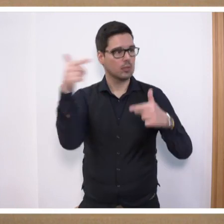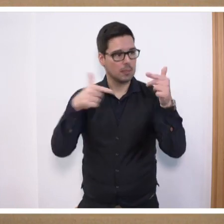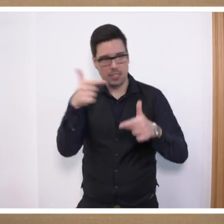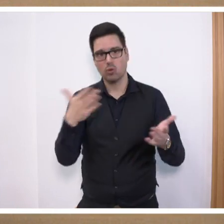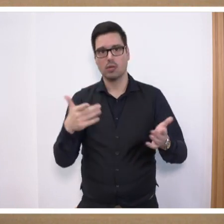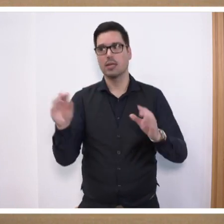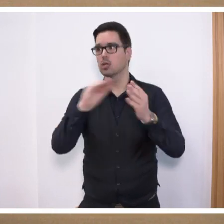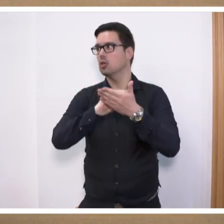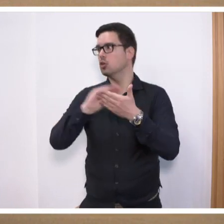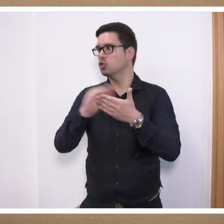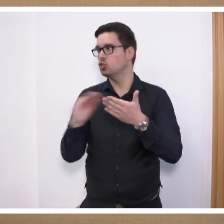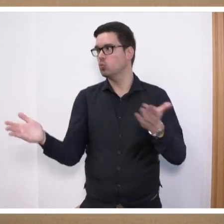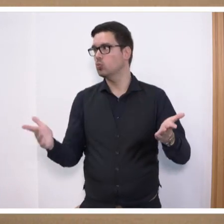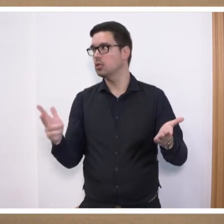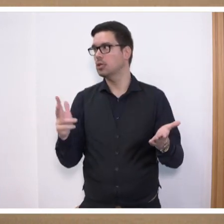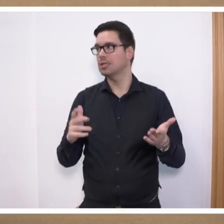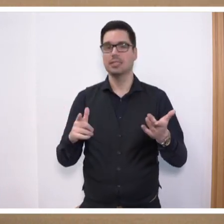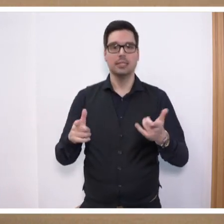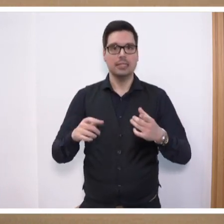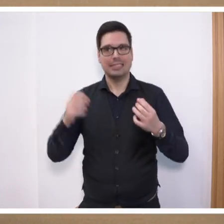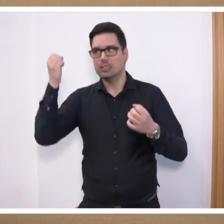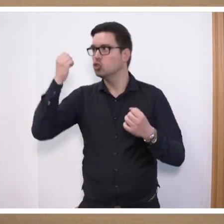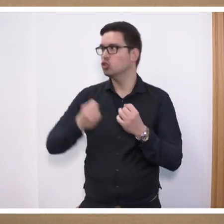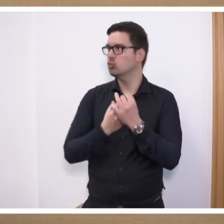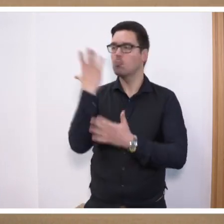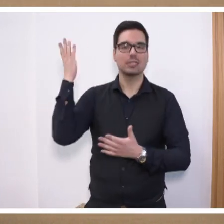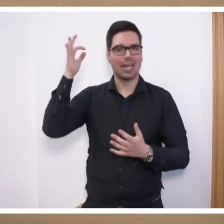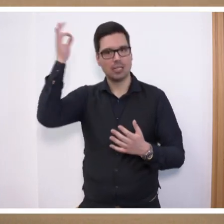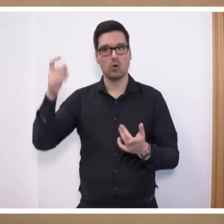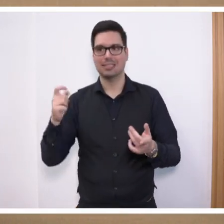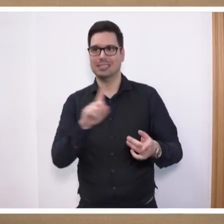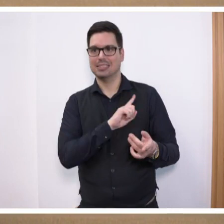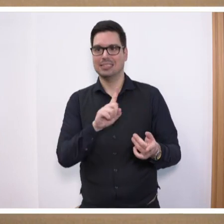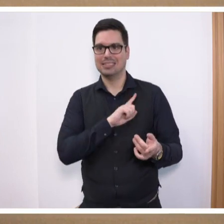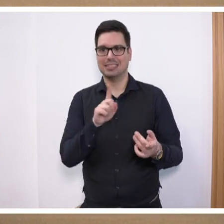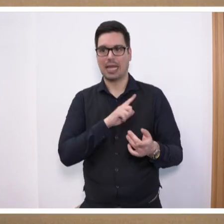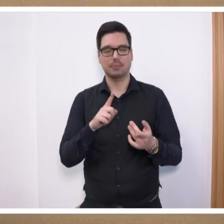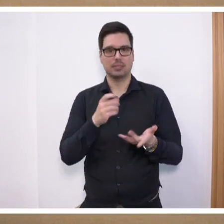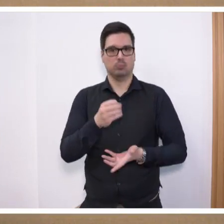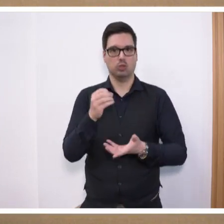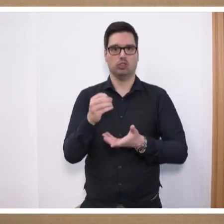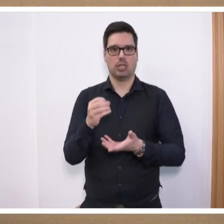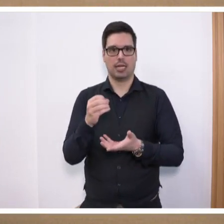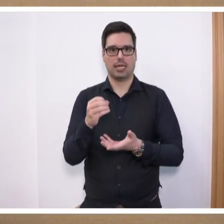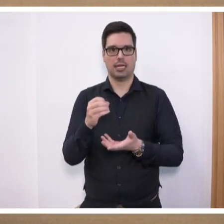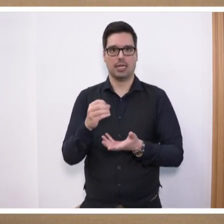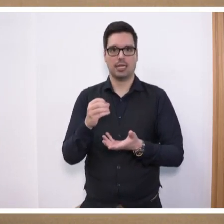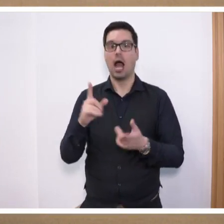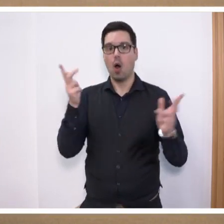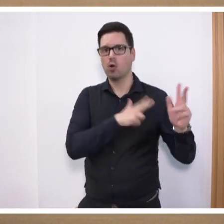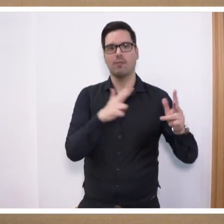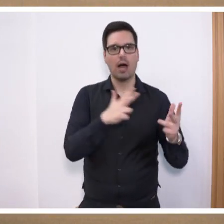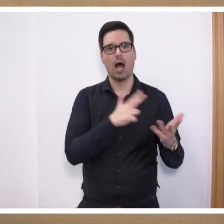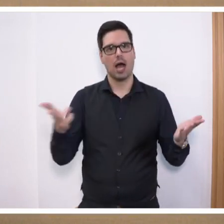Was machen die Schulen? Sie reagieren, sie improvisieren und aus dem eigenen Budget werden Stunden zur Verfügung gestellt. Das gehört zur Wahrheit.